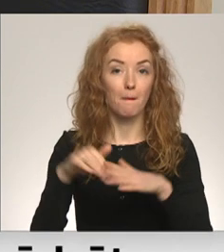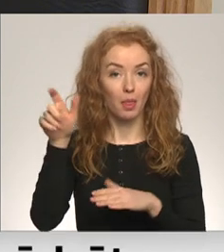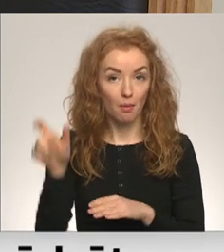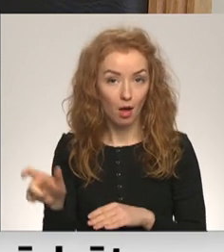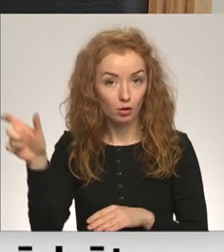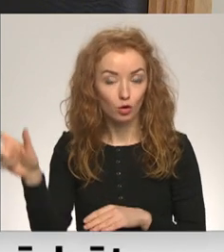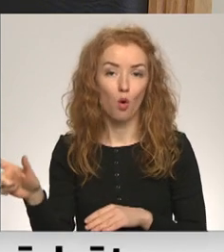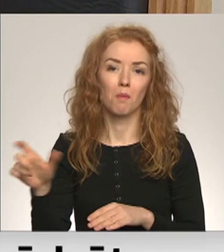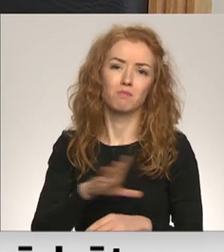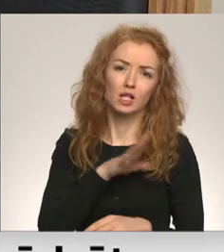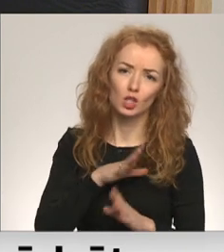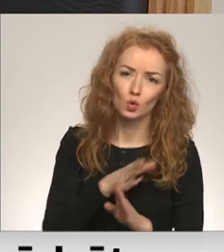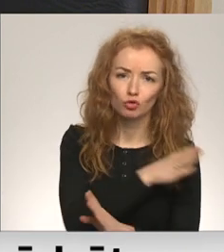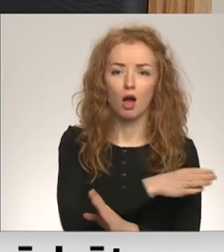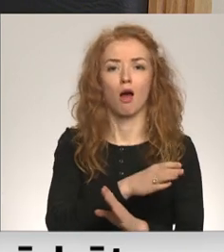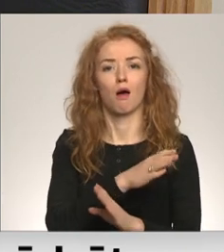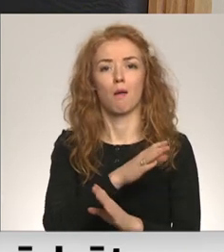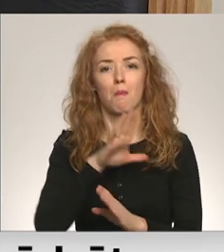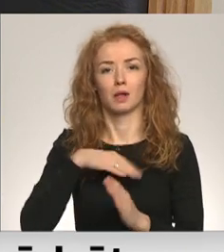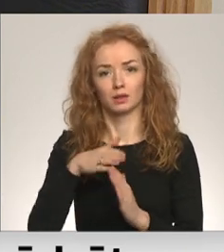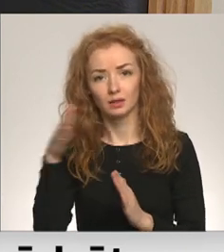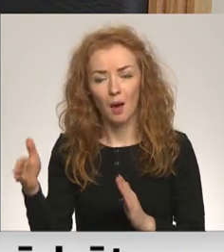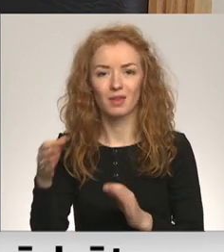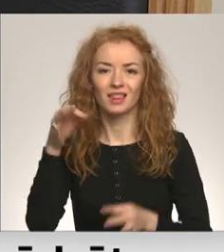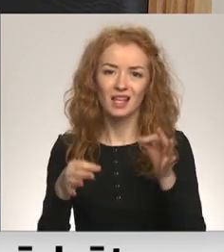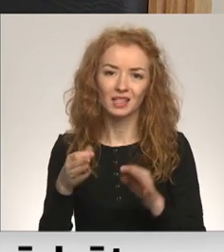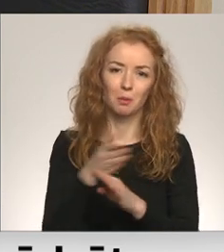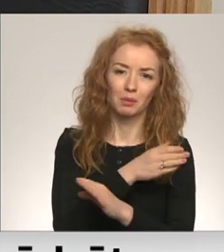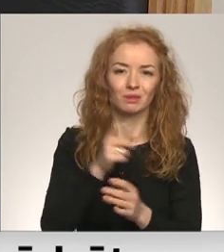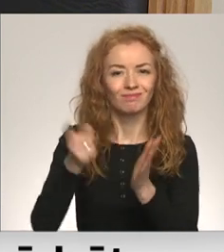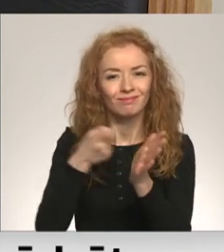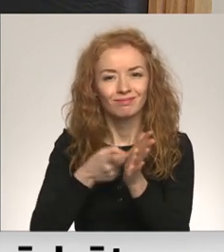gan esošās, gan divušās, kas tika pratinātas tiesā un arī pirms tiesā,